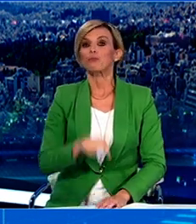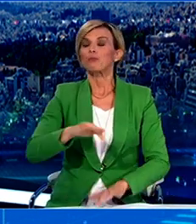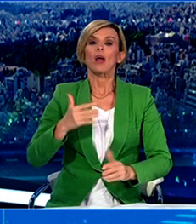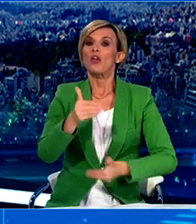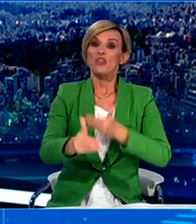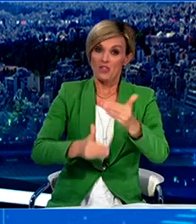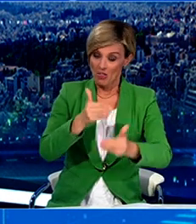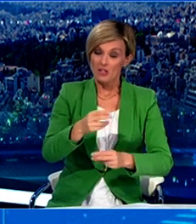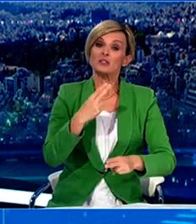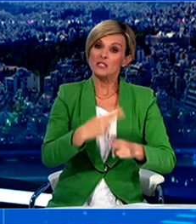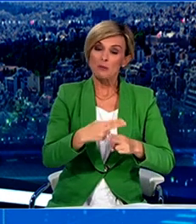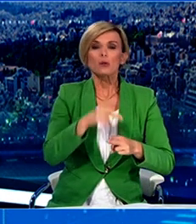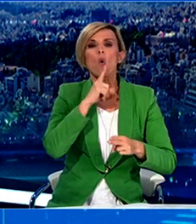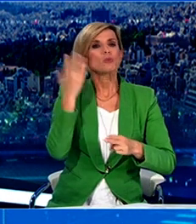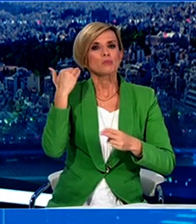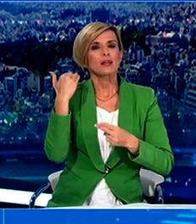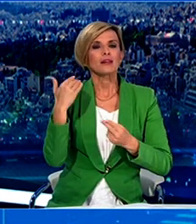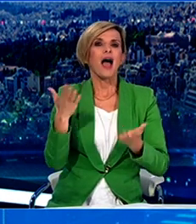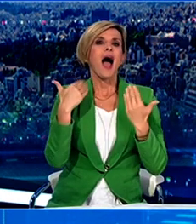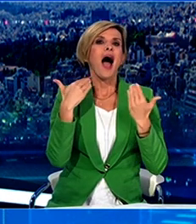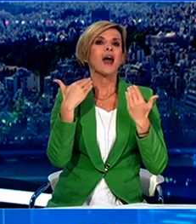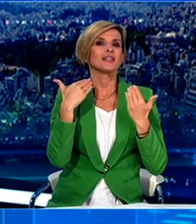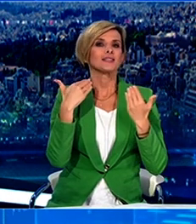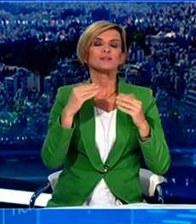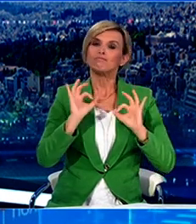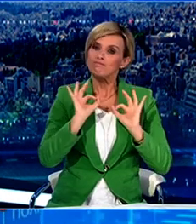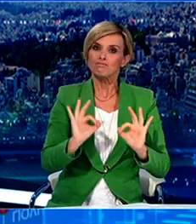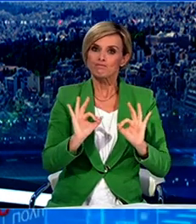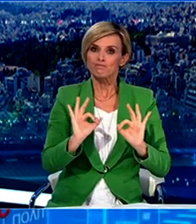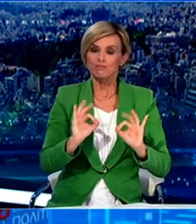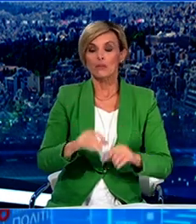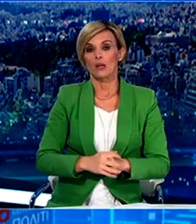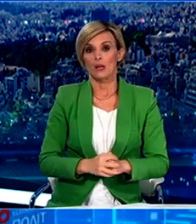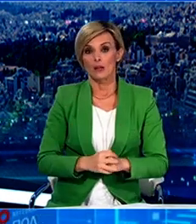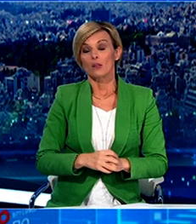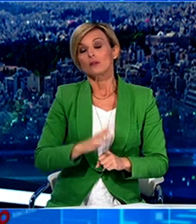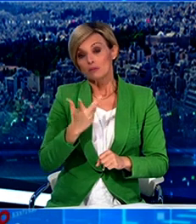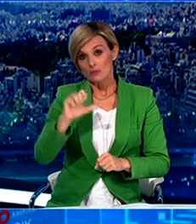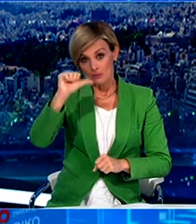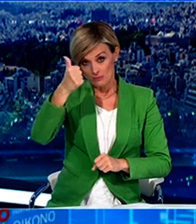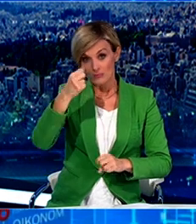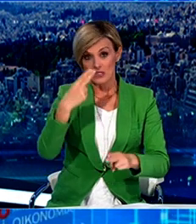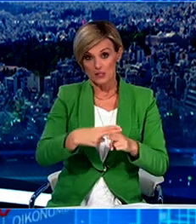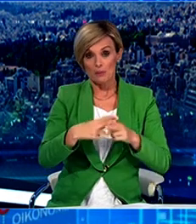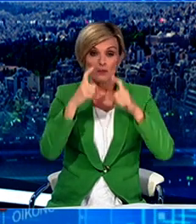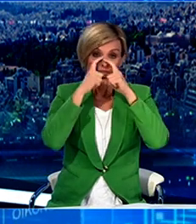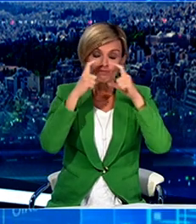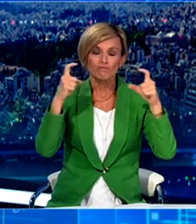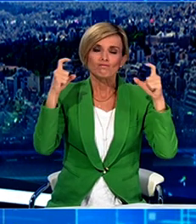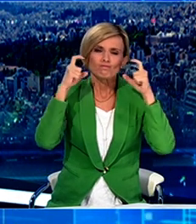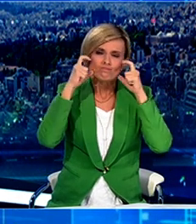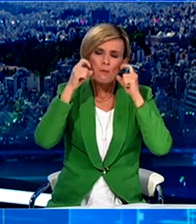αυτή μοιάζει σημαντικά με αυτή της άνοιξης, με δύο βασικές διαφορές. Πρώτον, η υποχρεωτική χρήση μάσκας τόσο στους